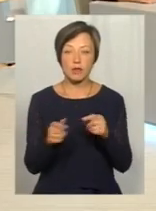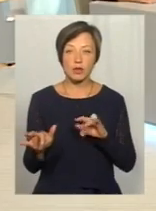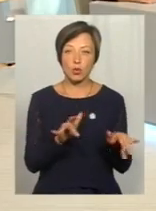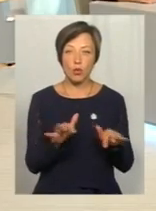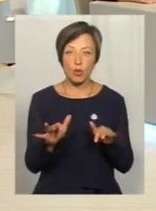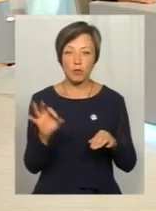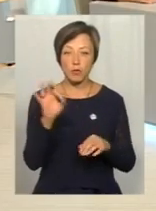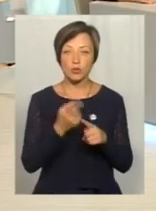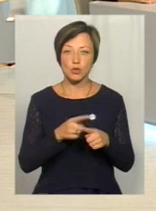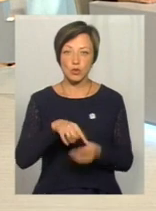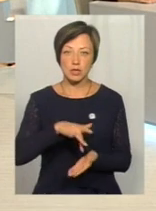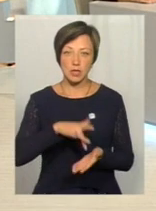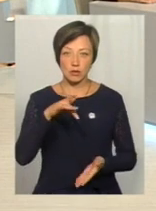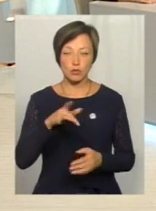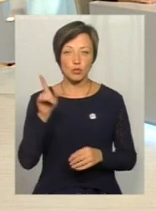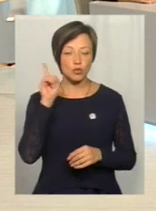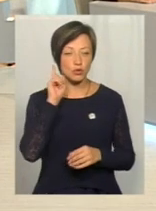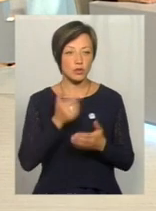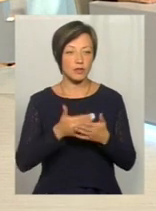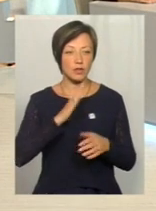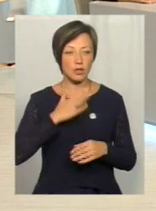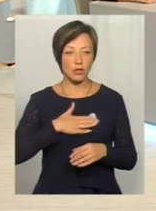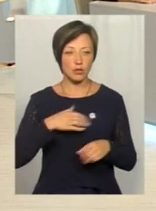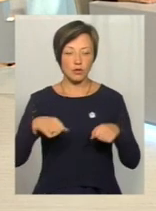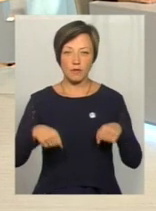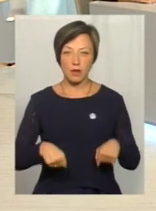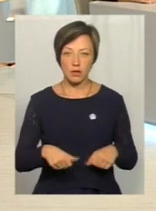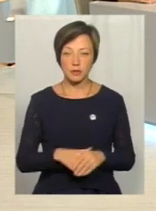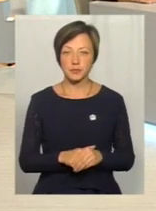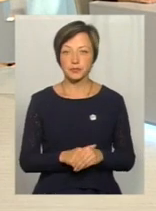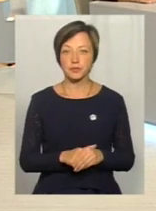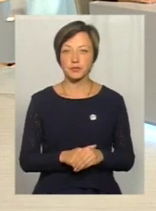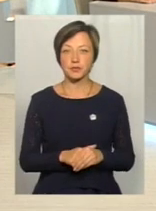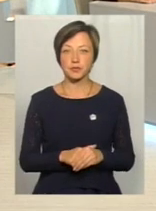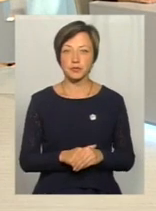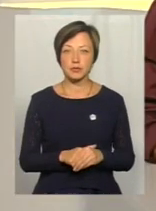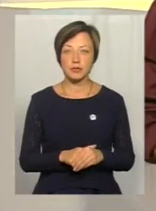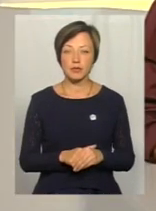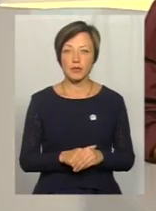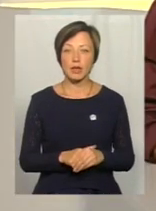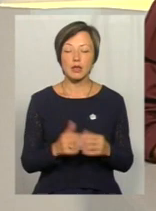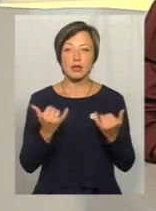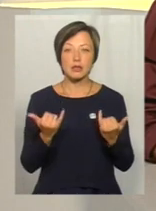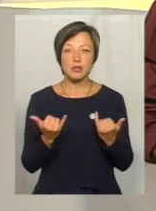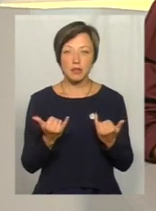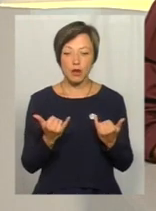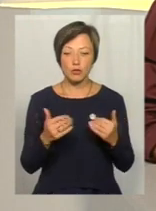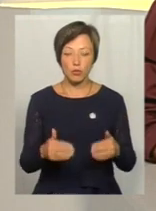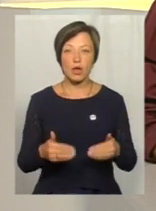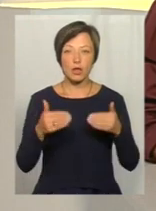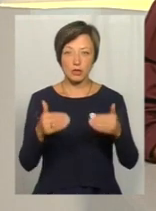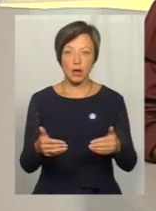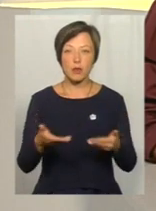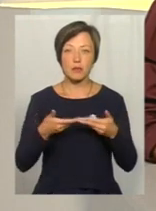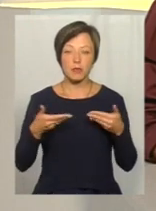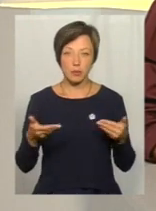стосовно цього центру почути від нашої влади. Тобто, на даному етапі ми